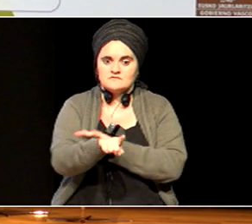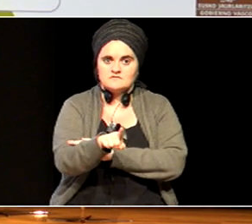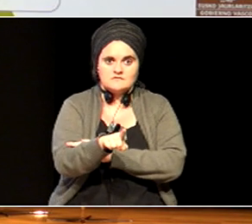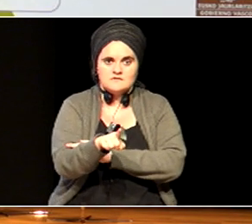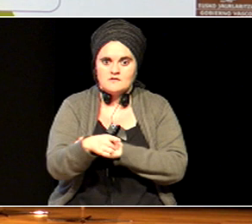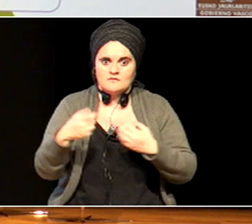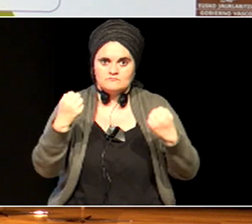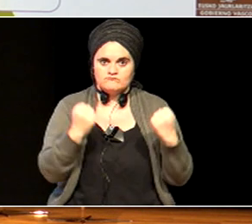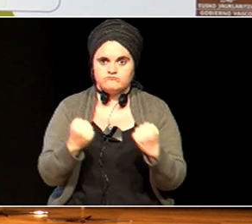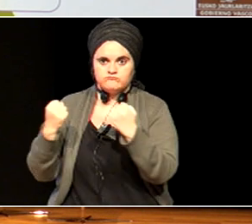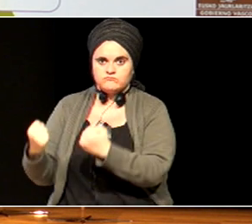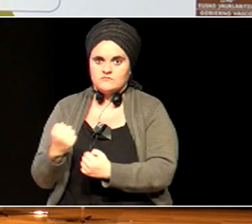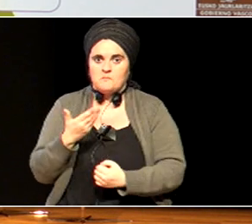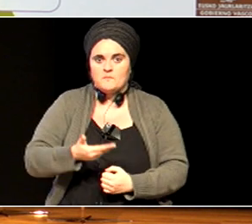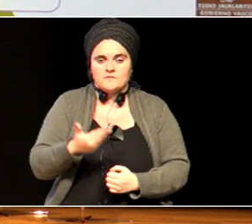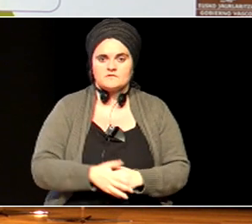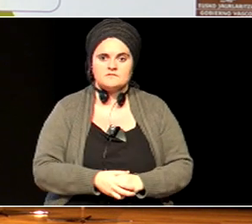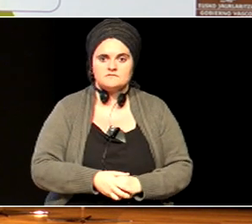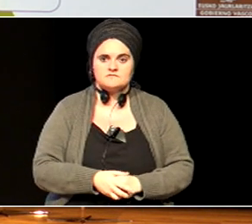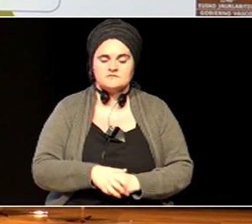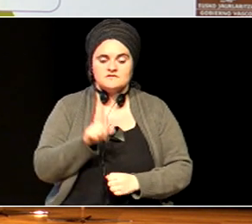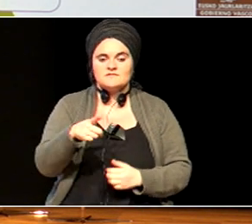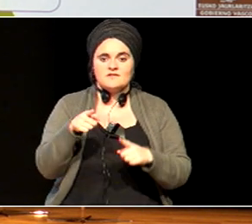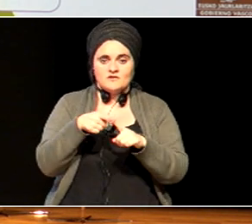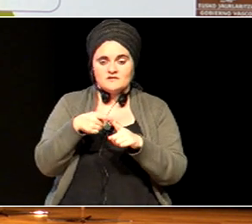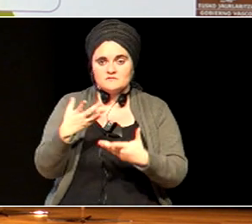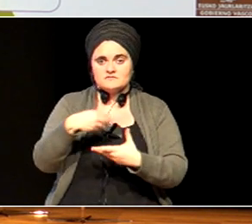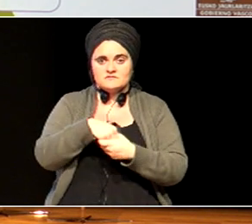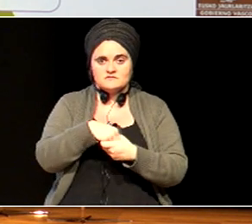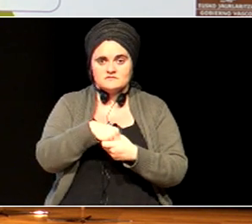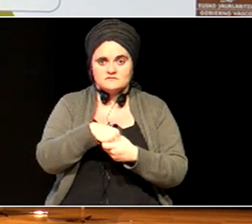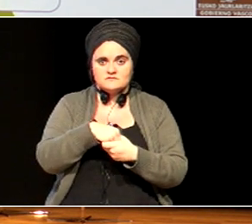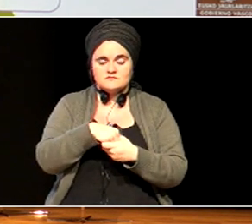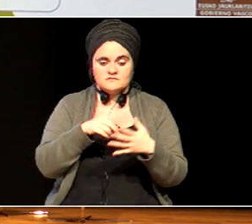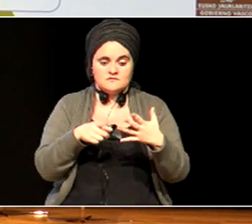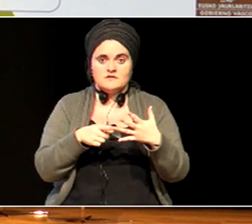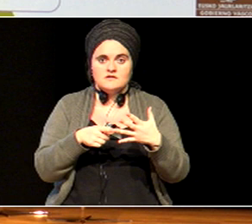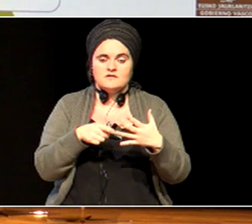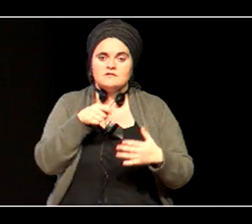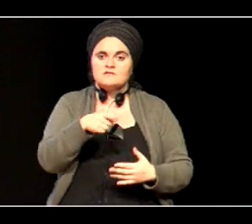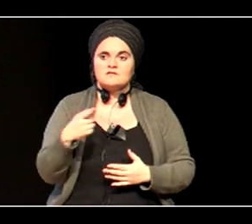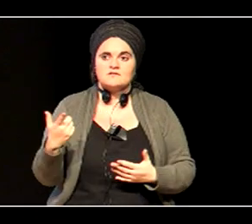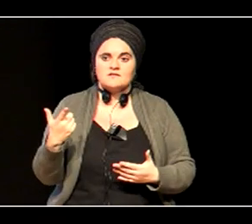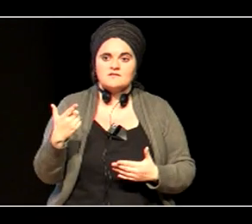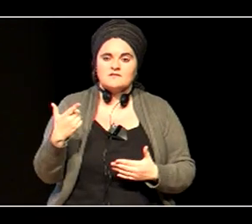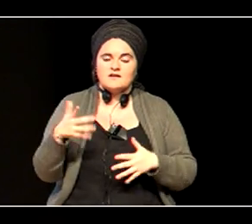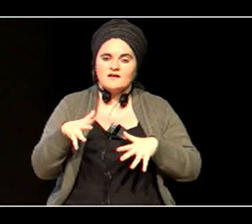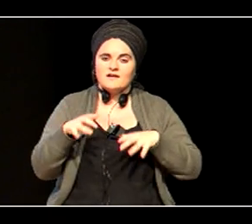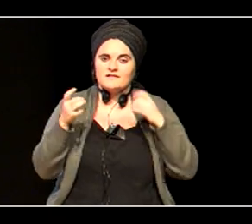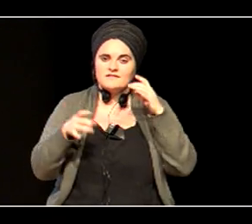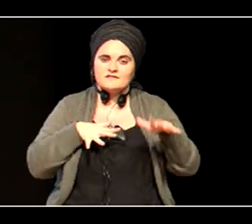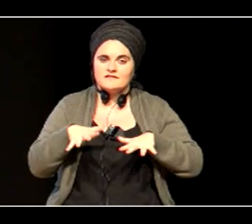berariazko elburuanen barruan planteatzen ari den jarduretako bat da aurrezkuntzako berariazko